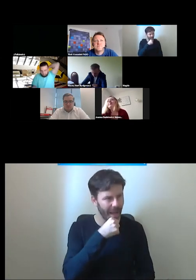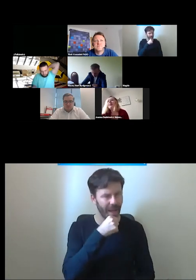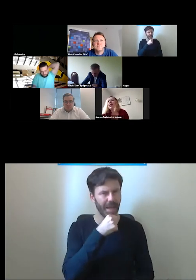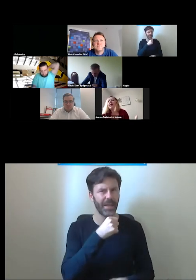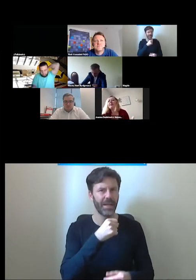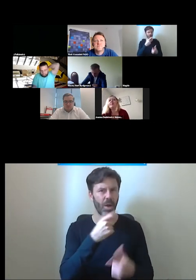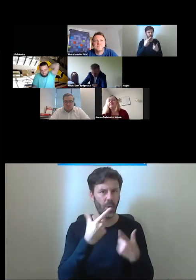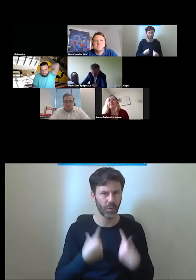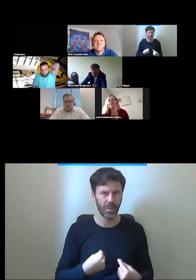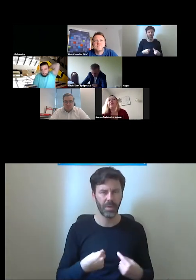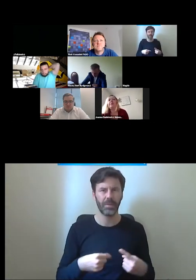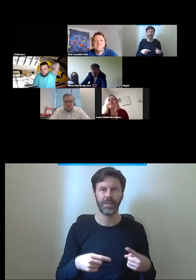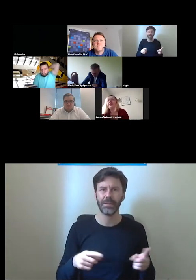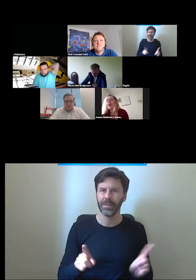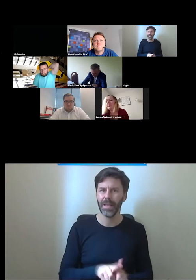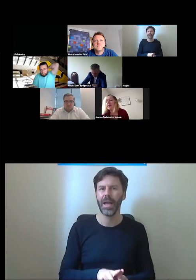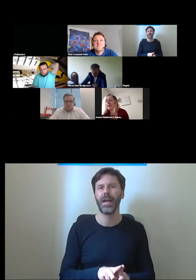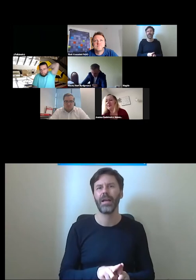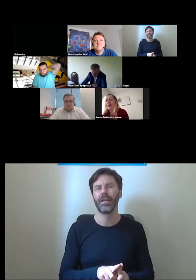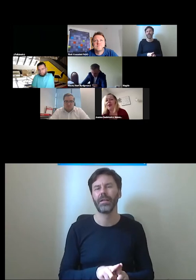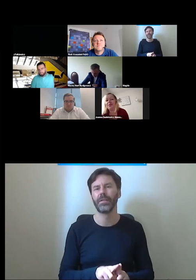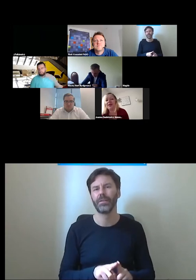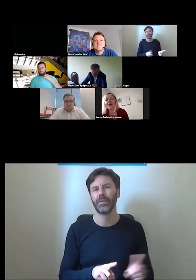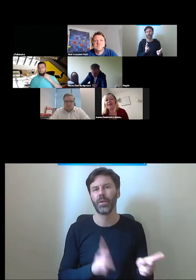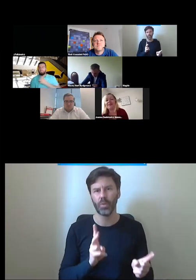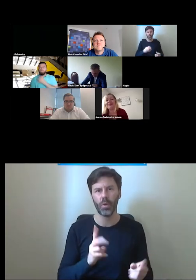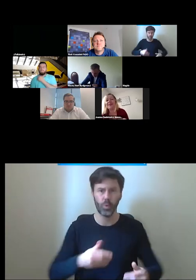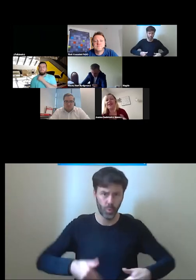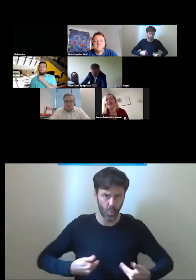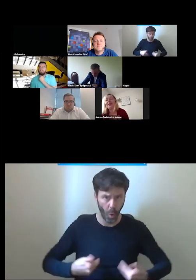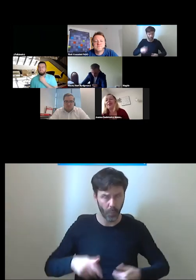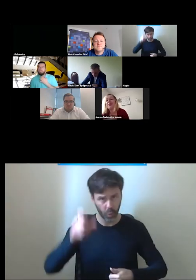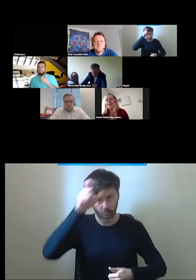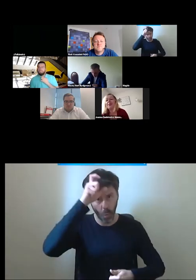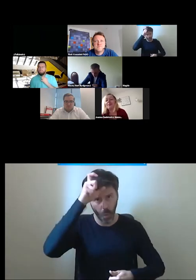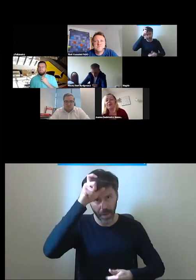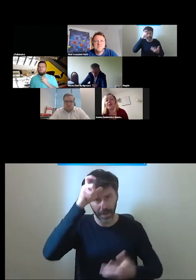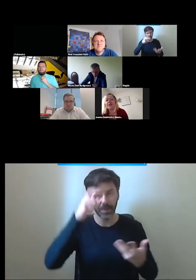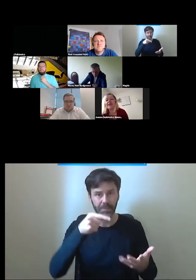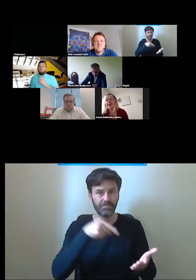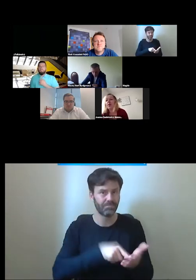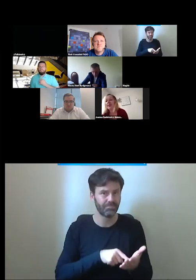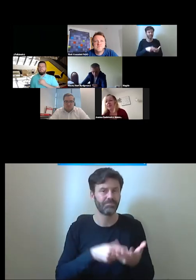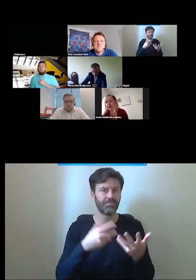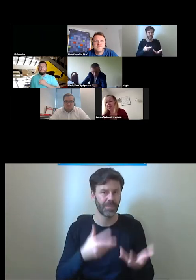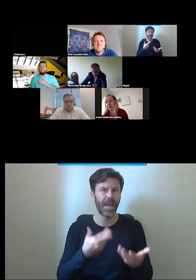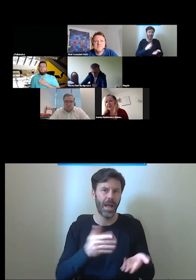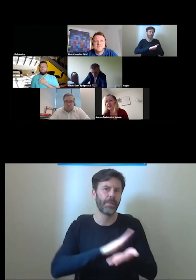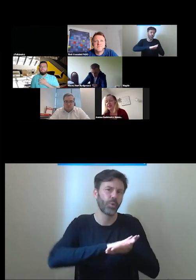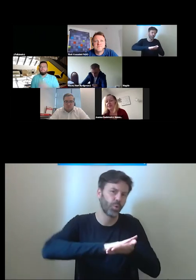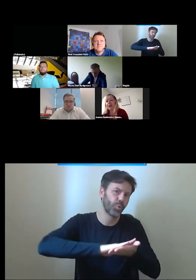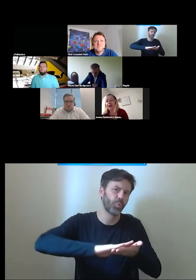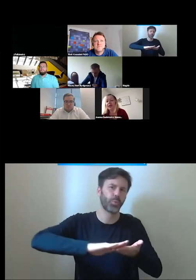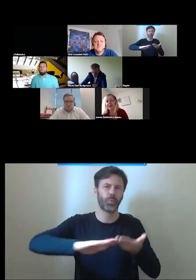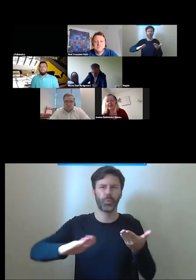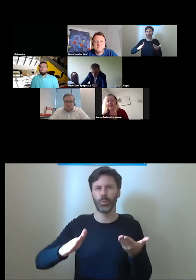dla całkiem sprawnego człowieka zależało nam na tym żeby było czyste gładkie przejście bez